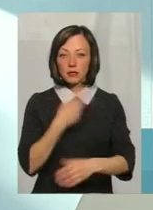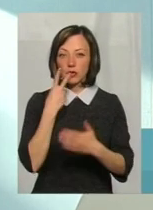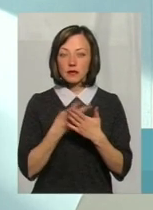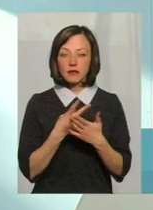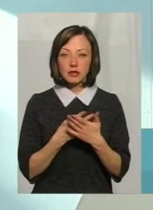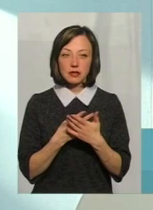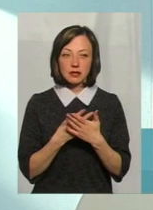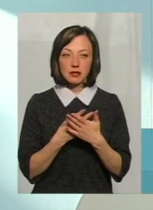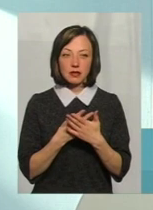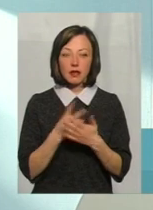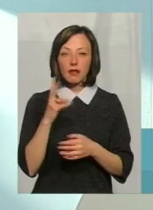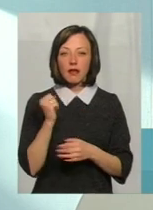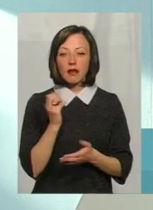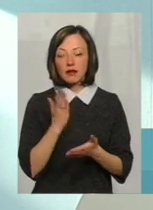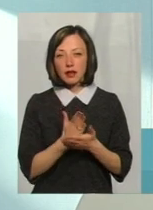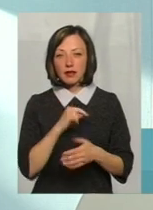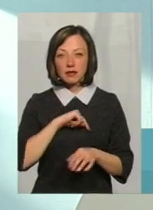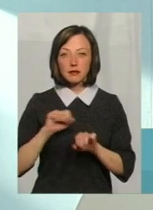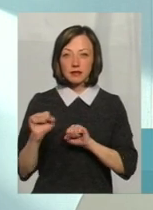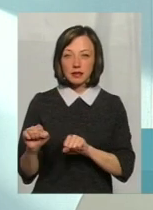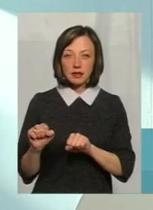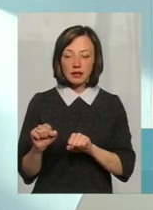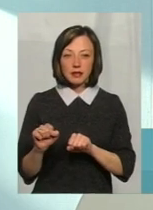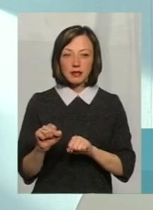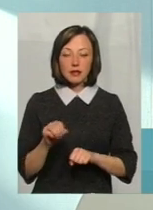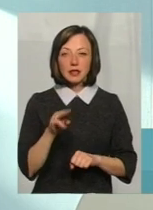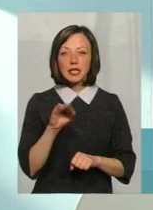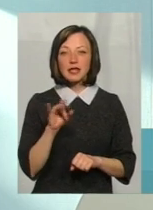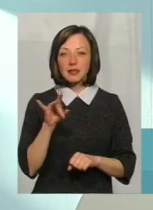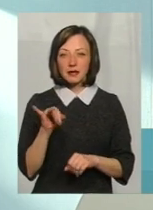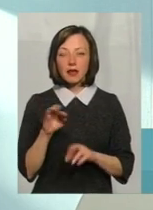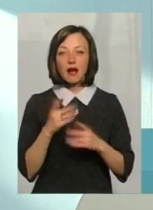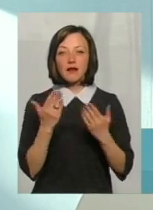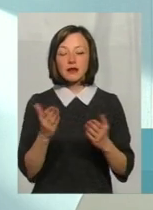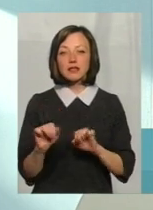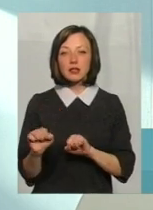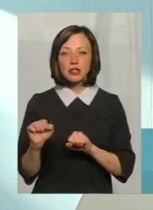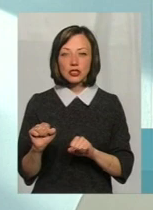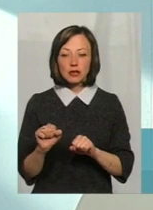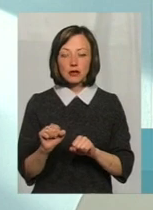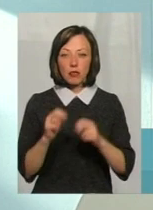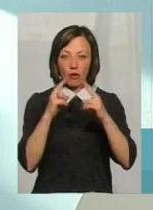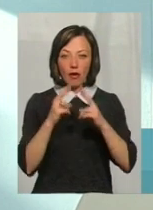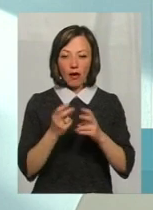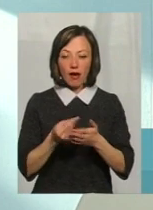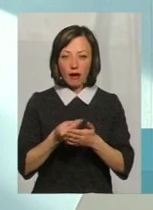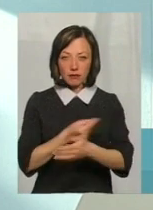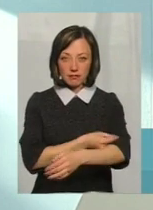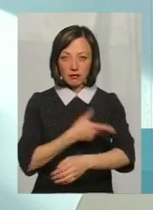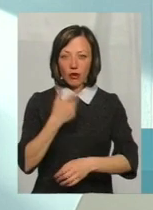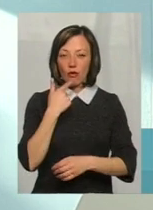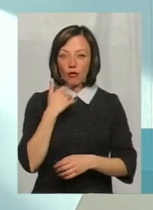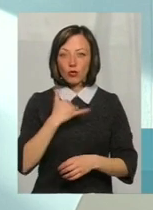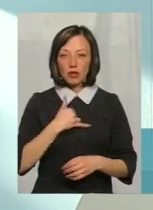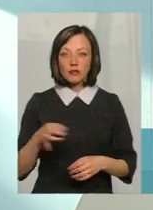антитіл, тобто тітер захисний, подивитися, як ви захищені по аналізу крові. В нас в